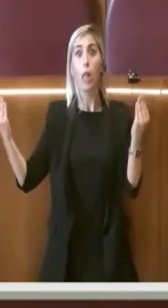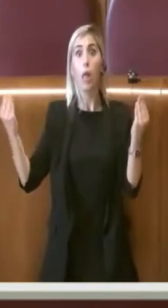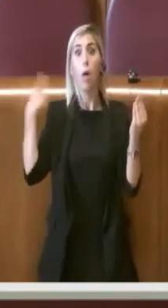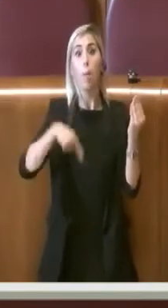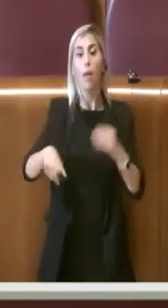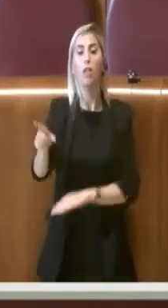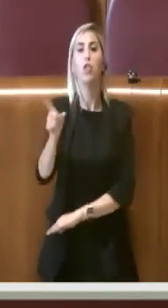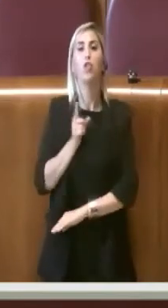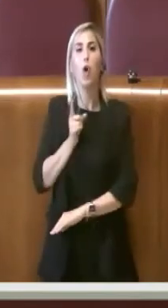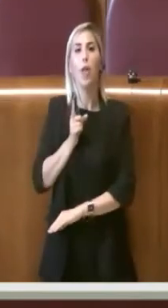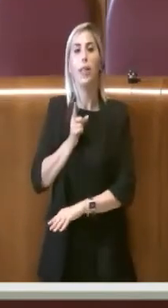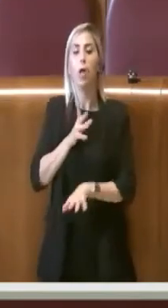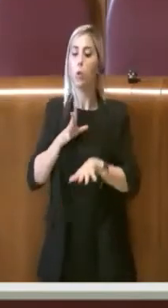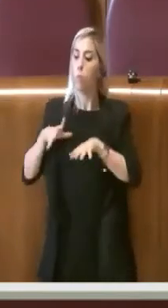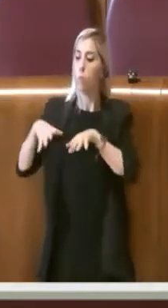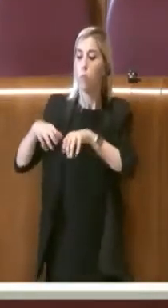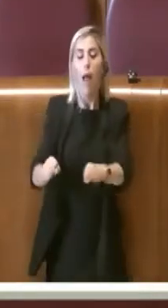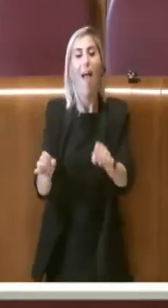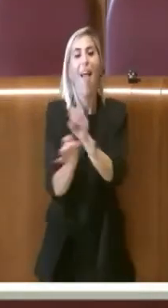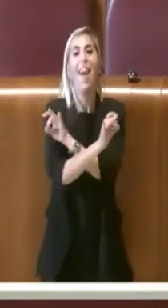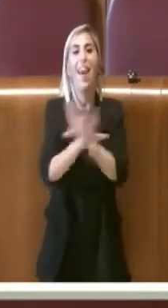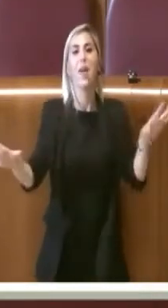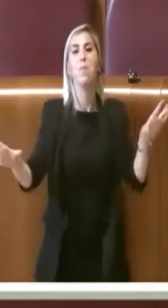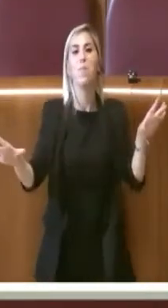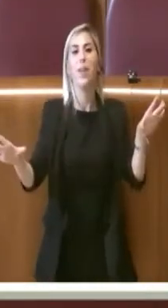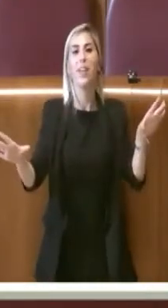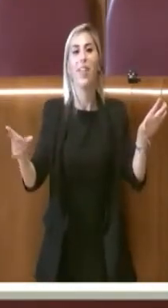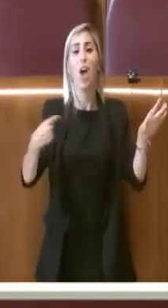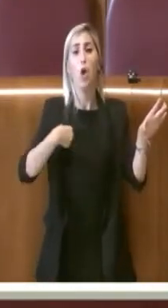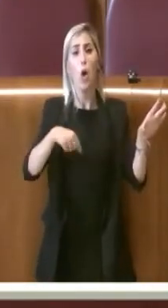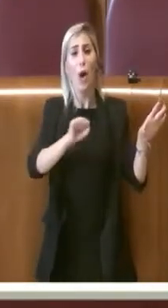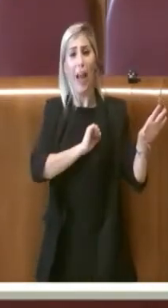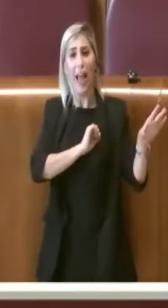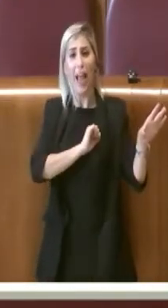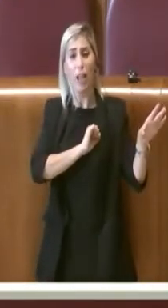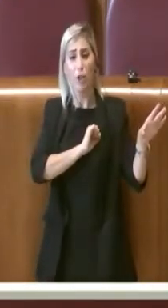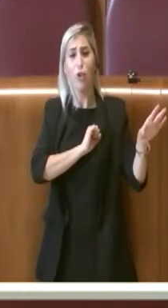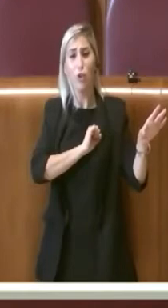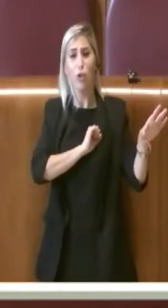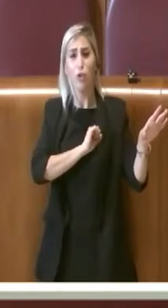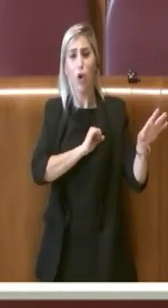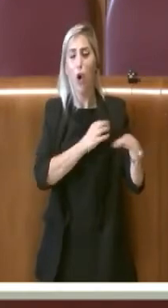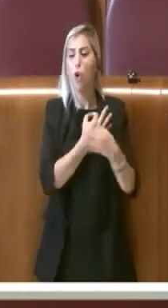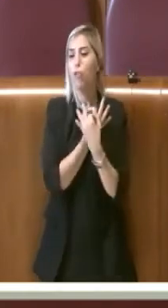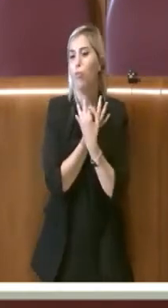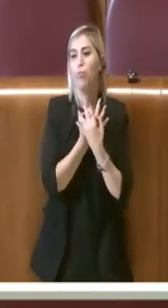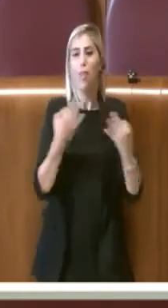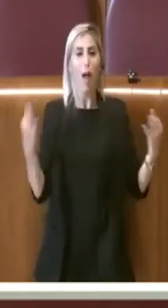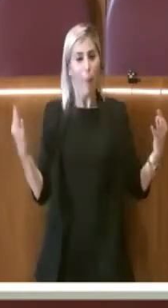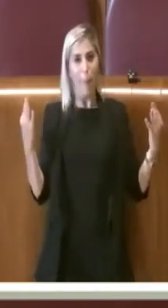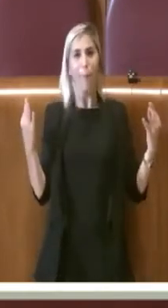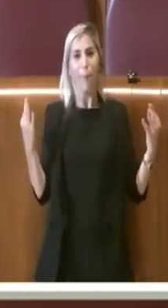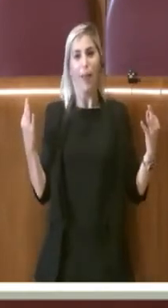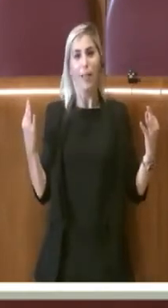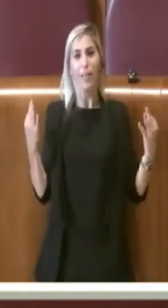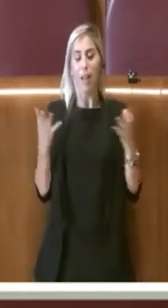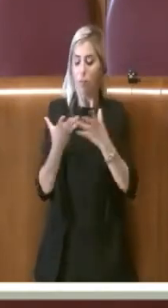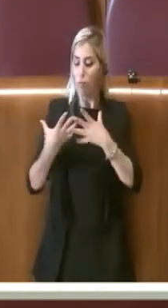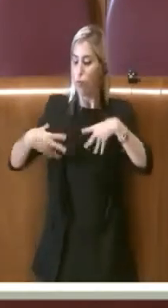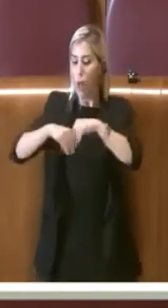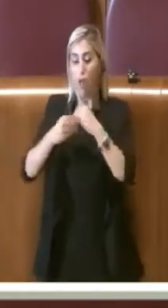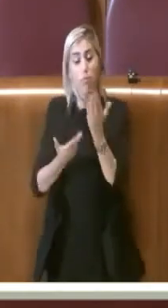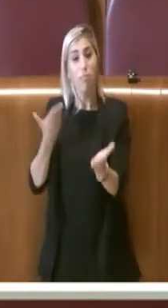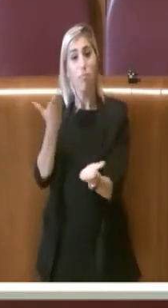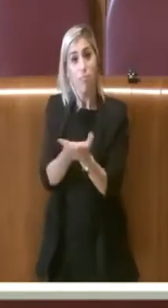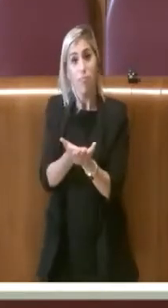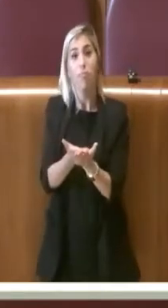soldato che si impegnato per la libertà. Io ritengo che giustamente la Giunta ha fatto questa